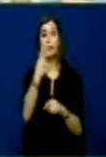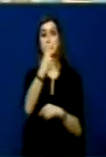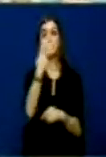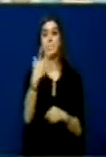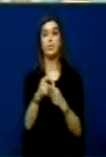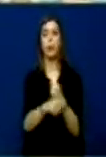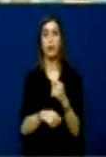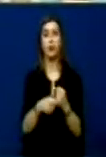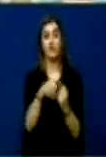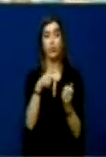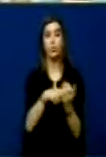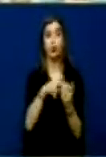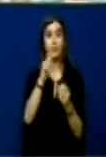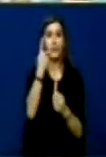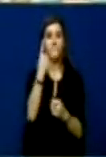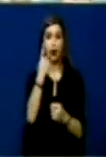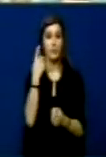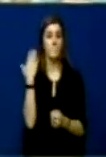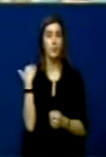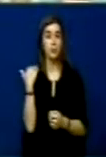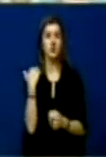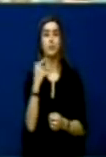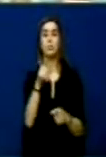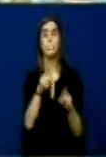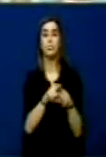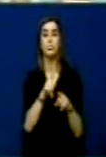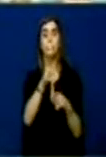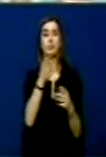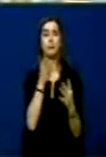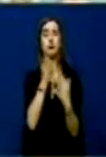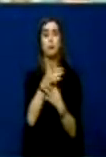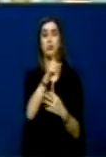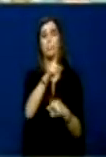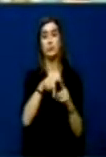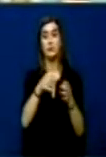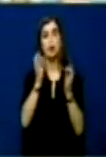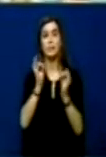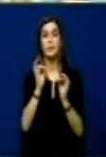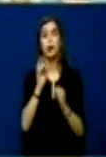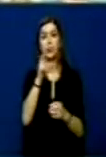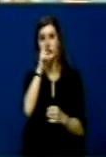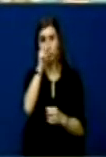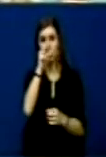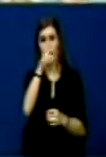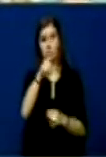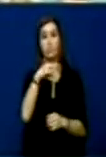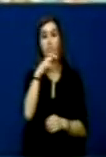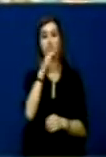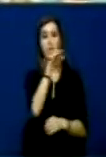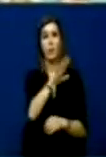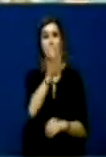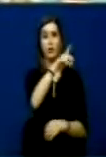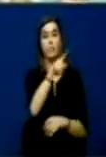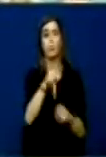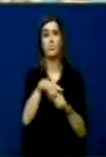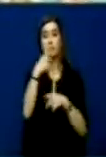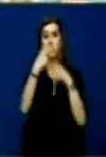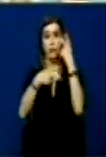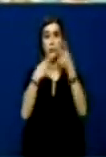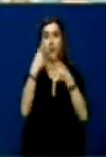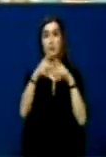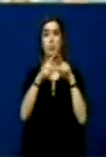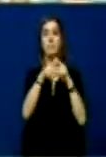kurriku të vitit 2011, kur gjatë një ndërhyrje të forcave speciale në veritë të Kosovës për të marrë